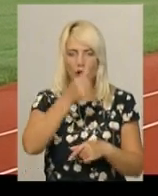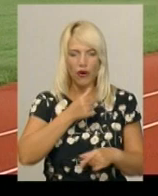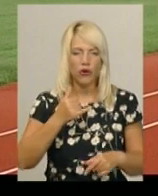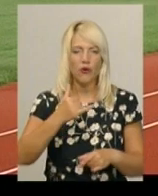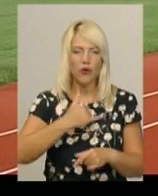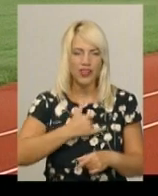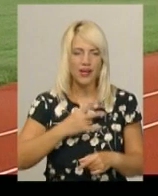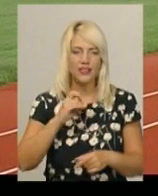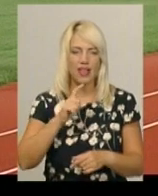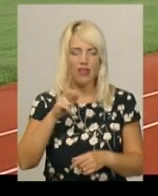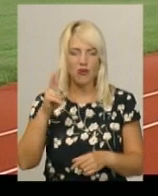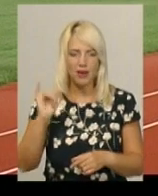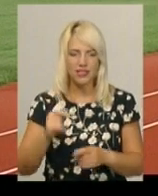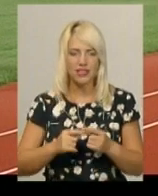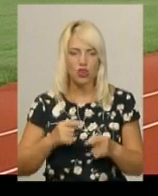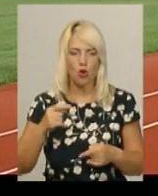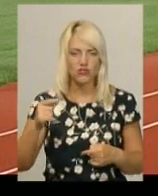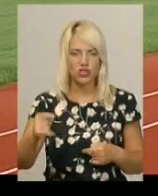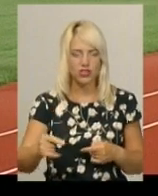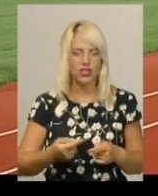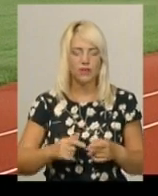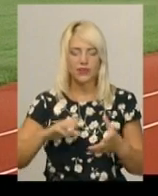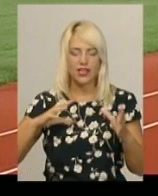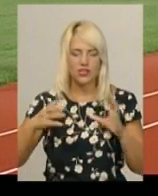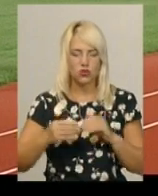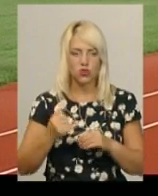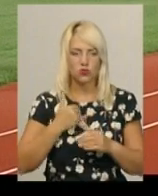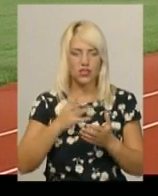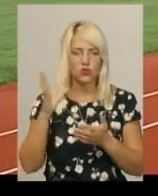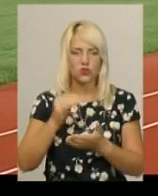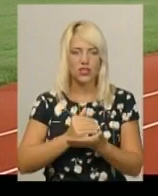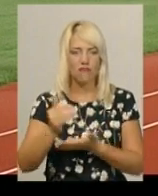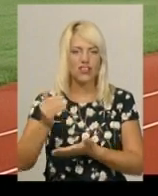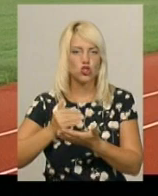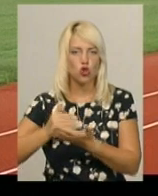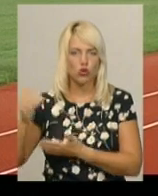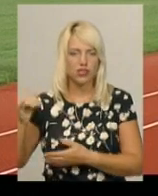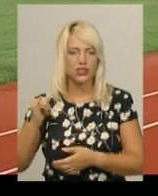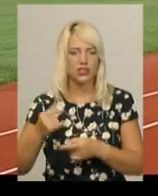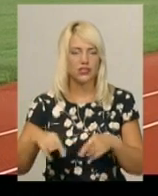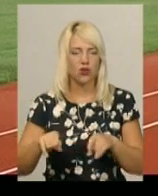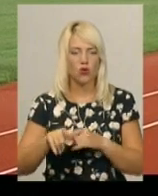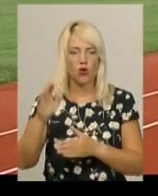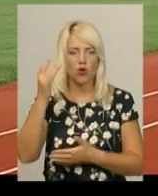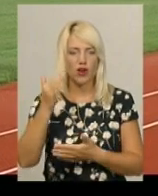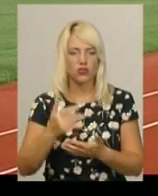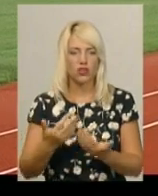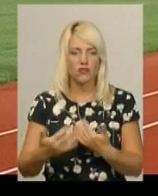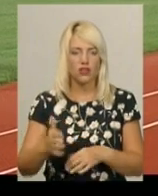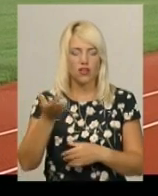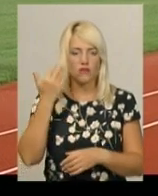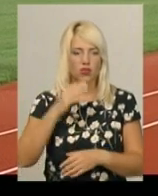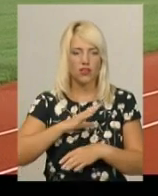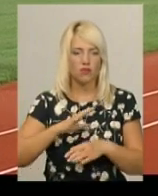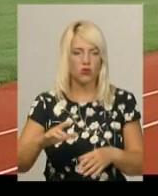на європейській довжині, скажімо так, результати достатньо високі. Певно, такого рейтингу давно вже не було.